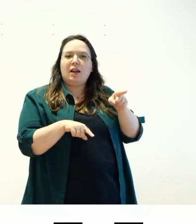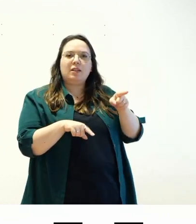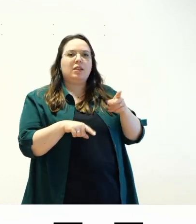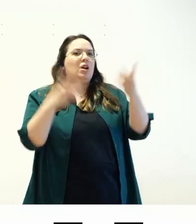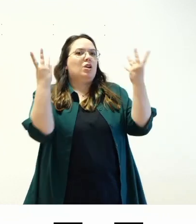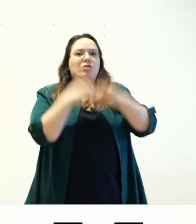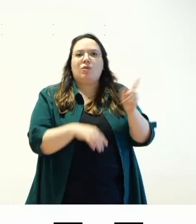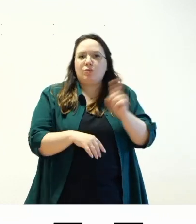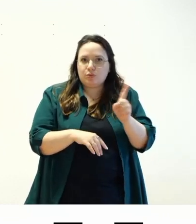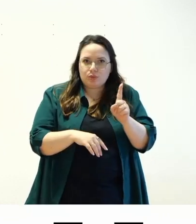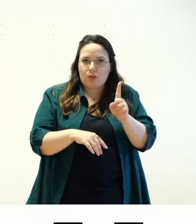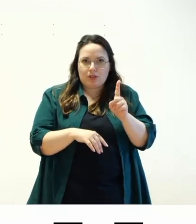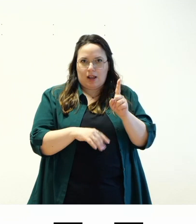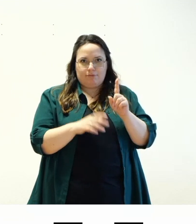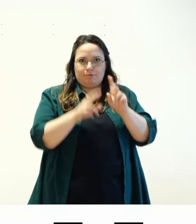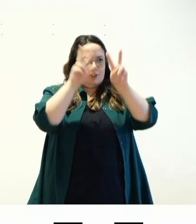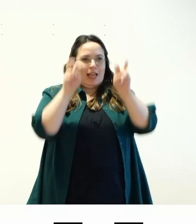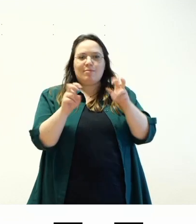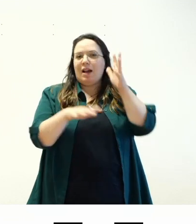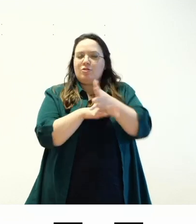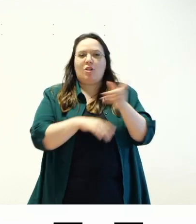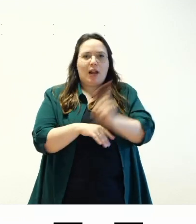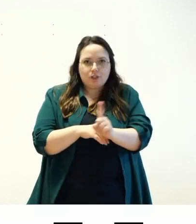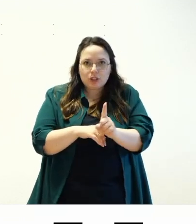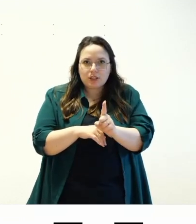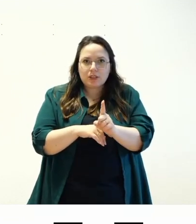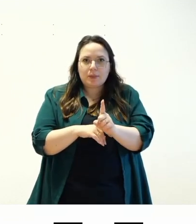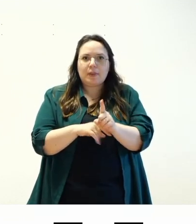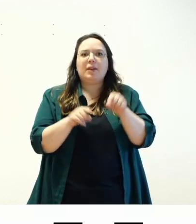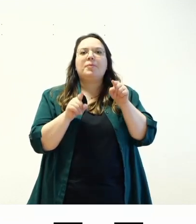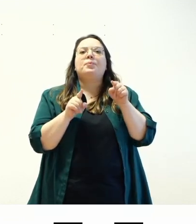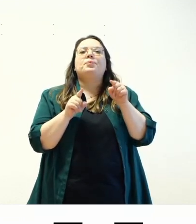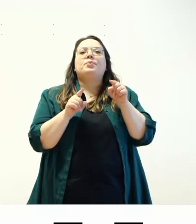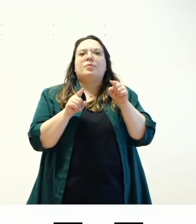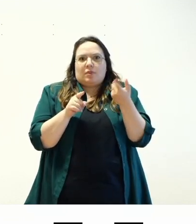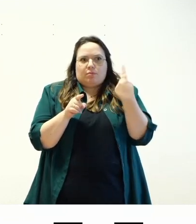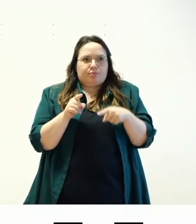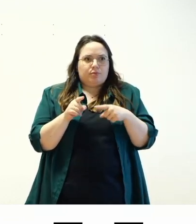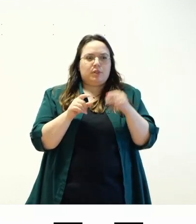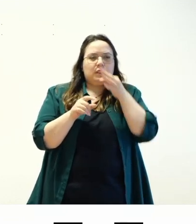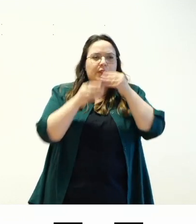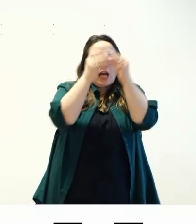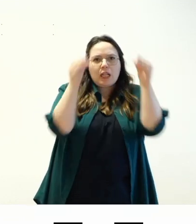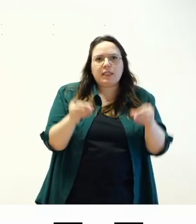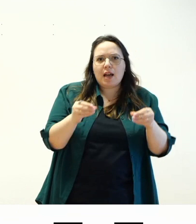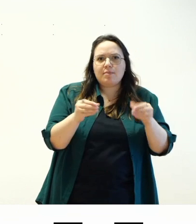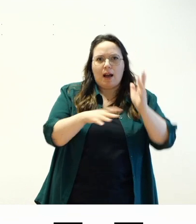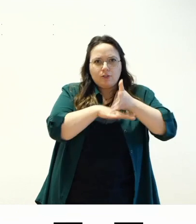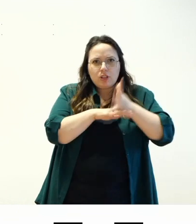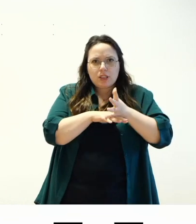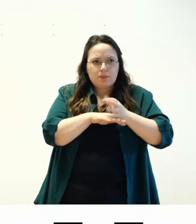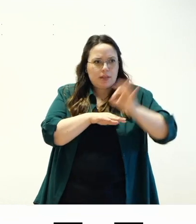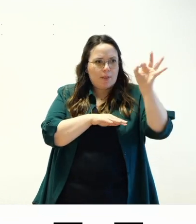tema non è accessibile il tema è un tema accessibili accessibili ready non è completamente accessibile